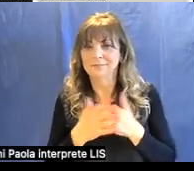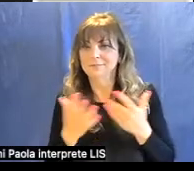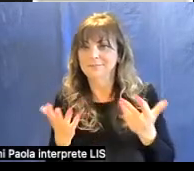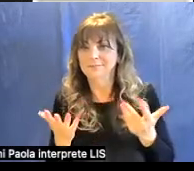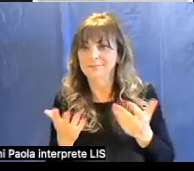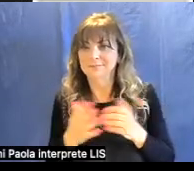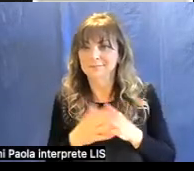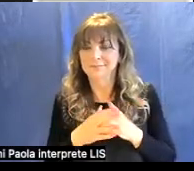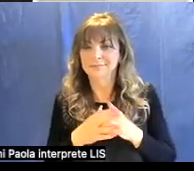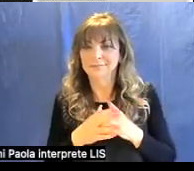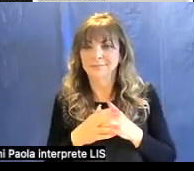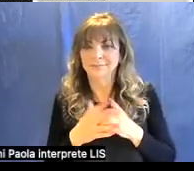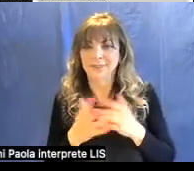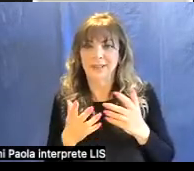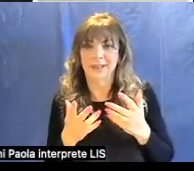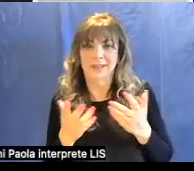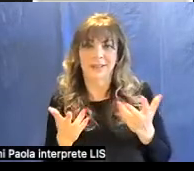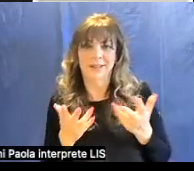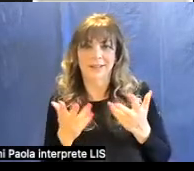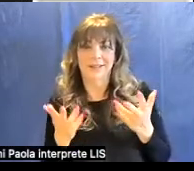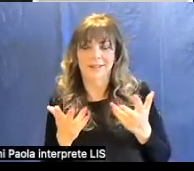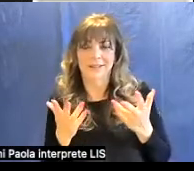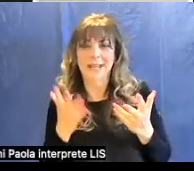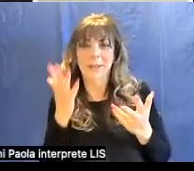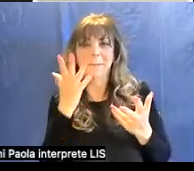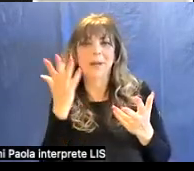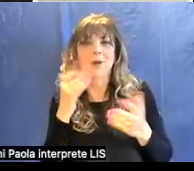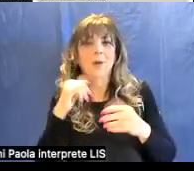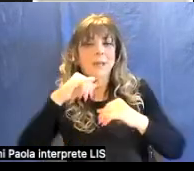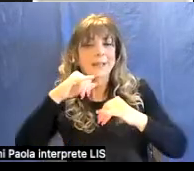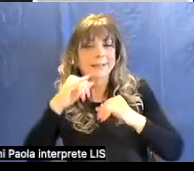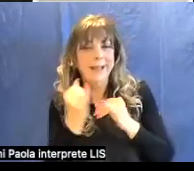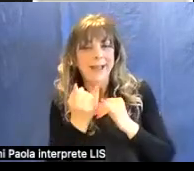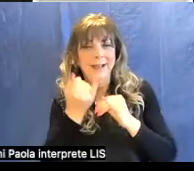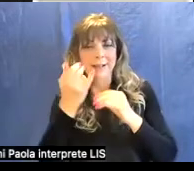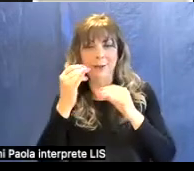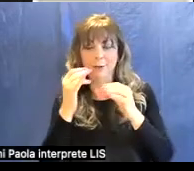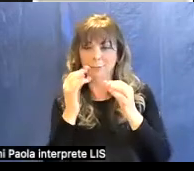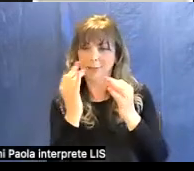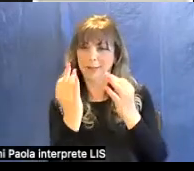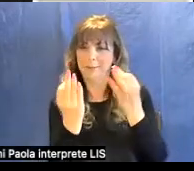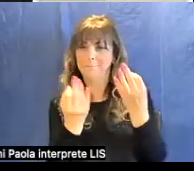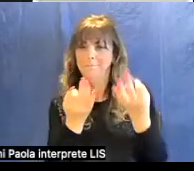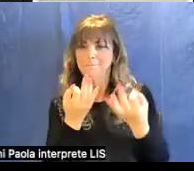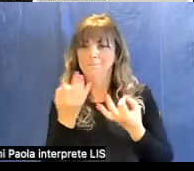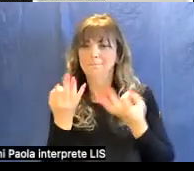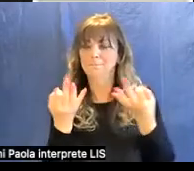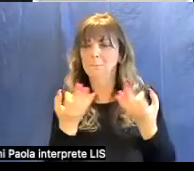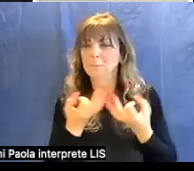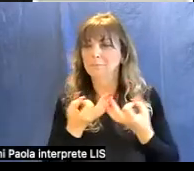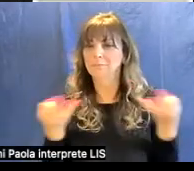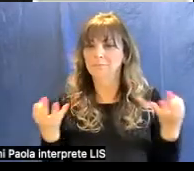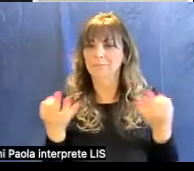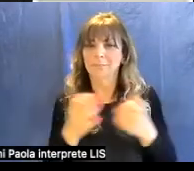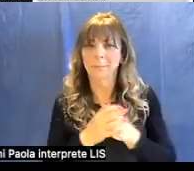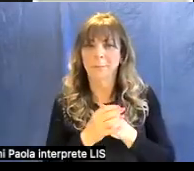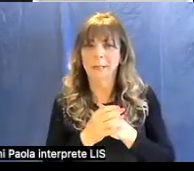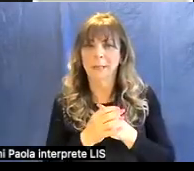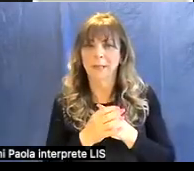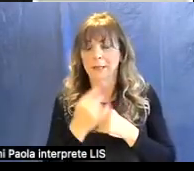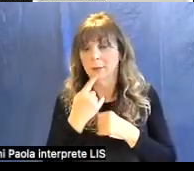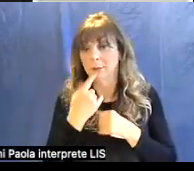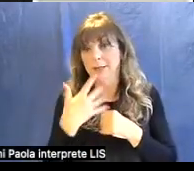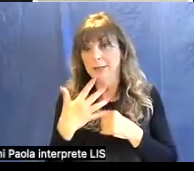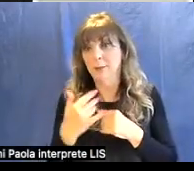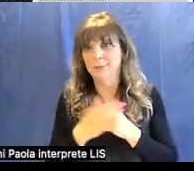quasi come vedere un cammeo ecco un intaglio per come è rifinita questa figura quindi come vi dicevo